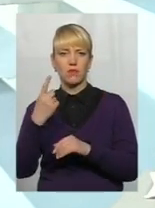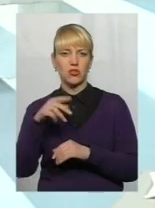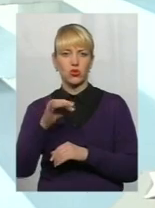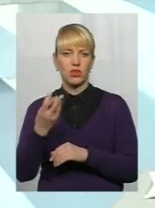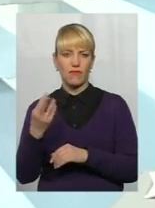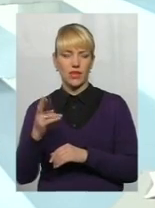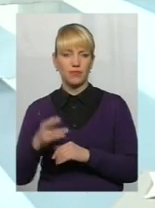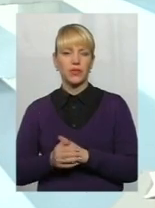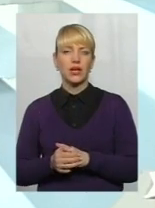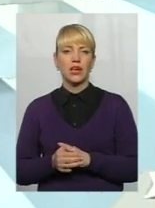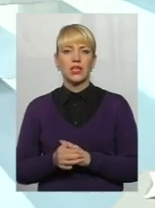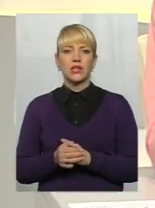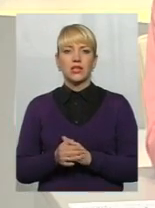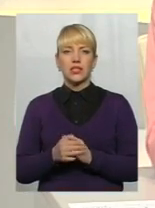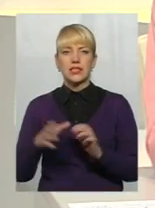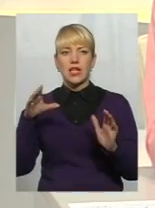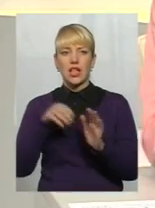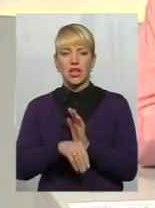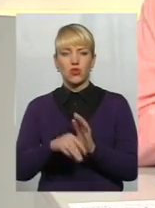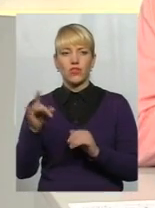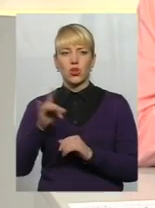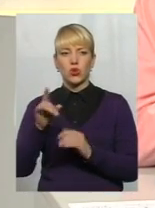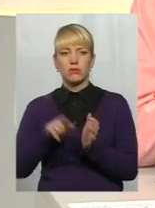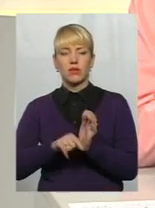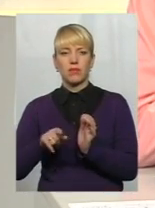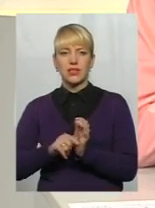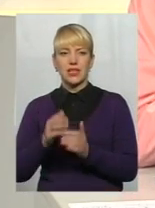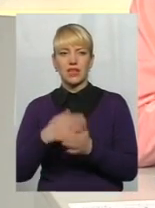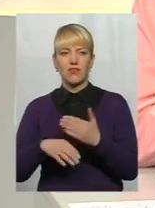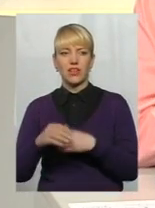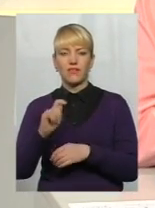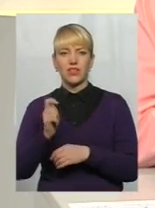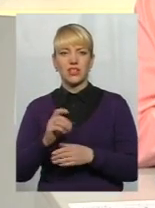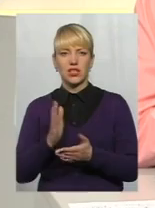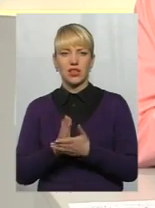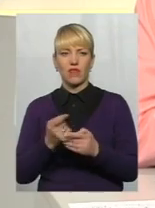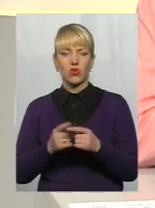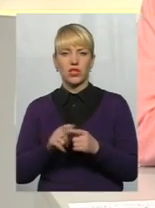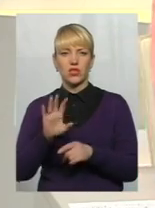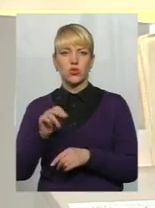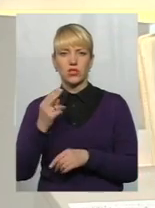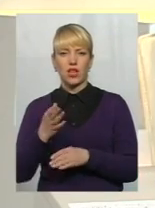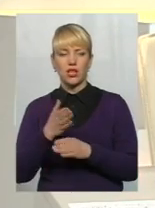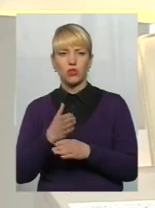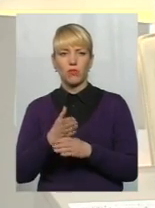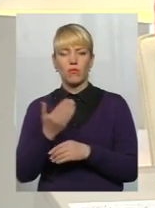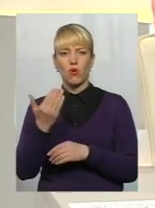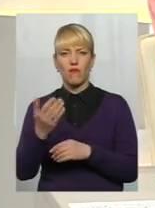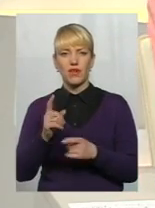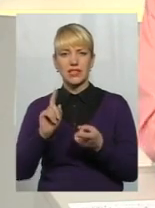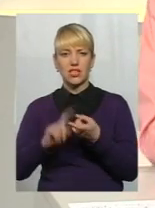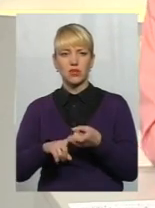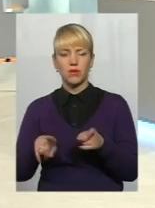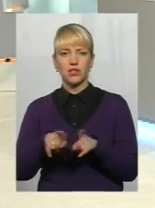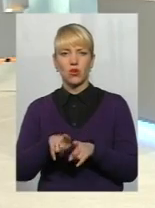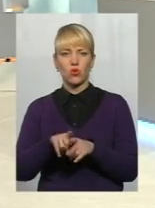Власне, в складових розміру пенсії інвалідів війни є ота соціальна допомога, ви зачепили частково